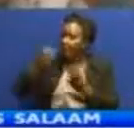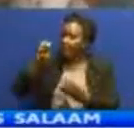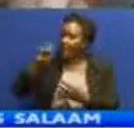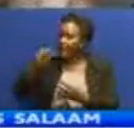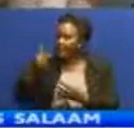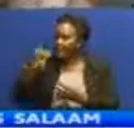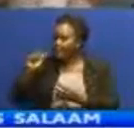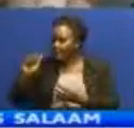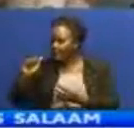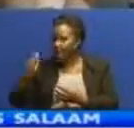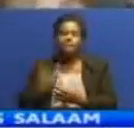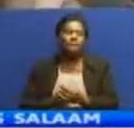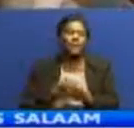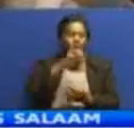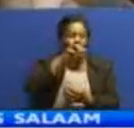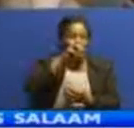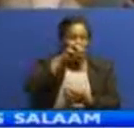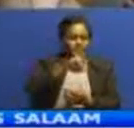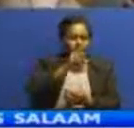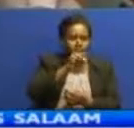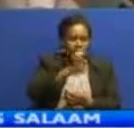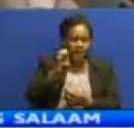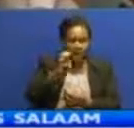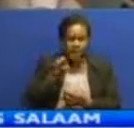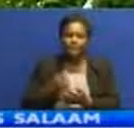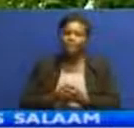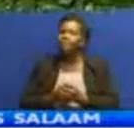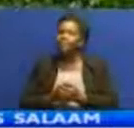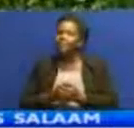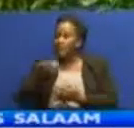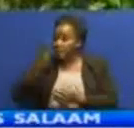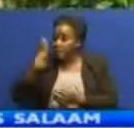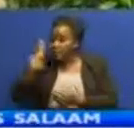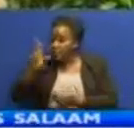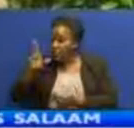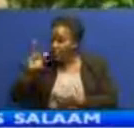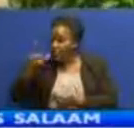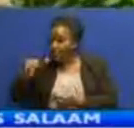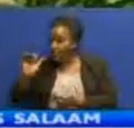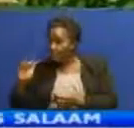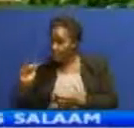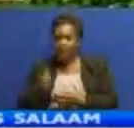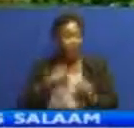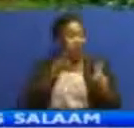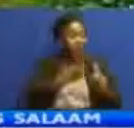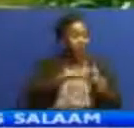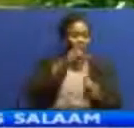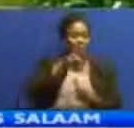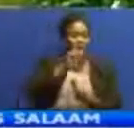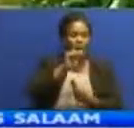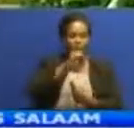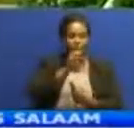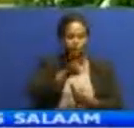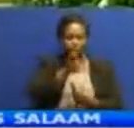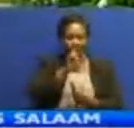mde ester bulaya na dr. visent mashinji washitakiwa hao kupa moja wanakabiliwa na mashitaka kuminatatu